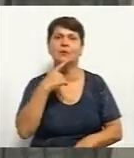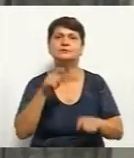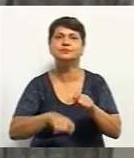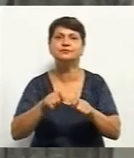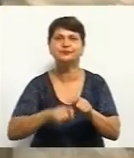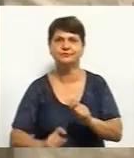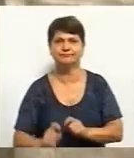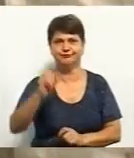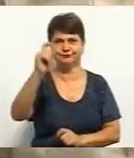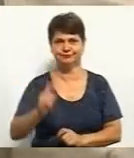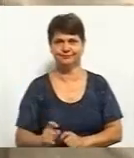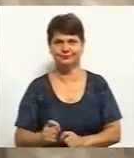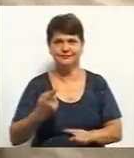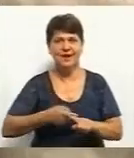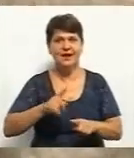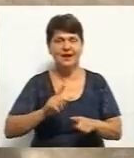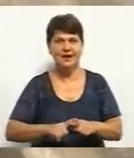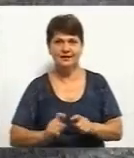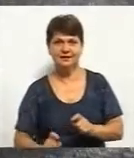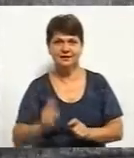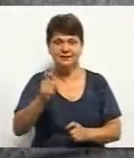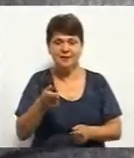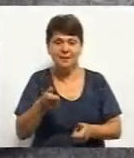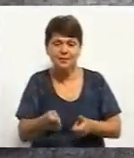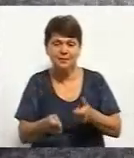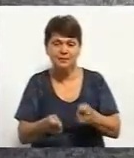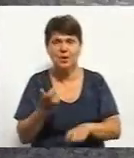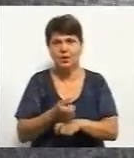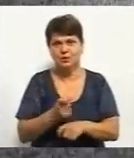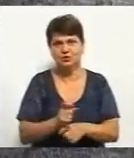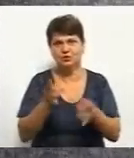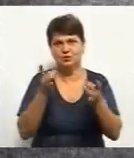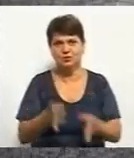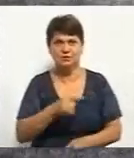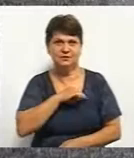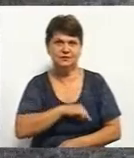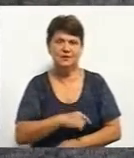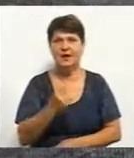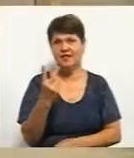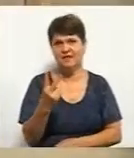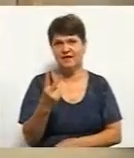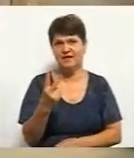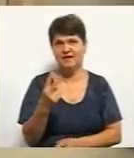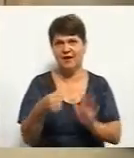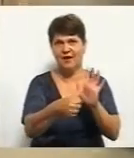конструкцію. Цей підйомник проводиться в дію пульту. Дуже простий в користуванні, дві кнопки – вверх-вниз.